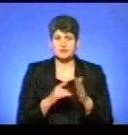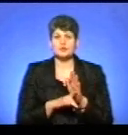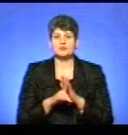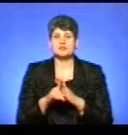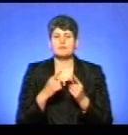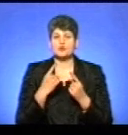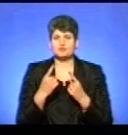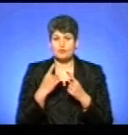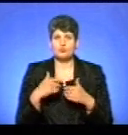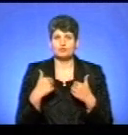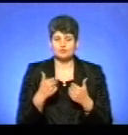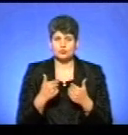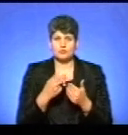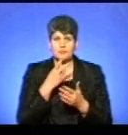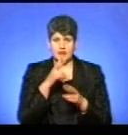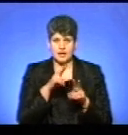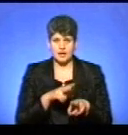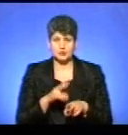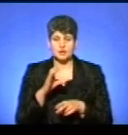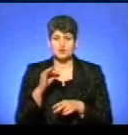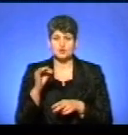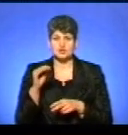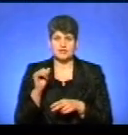розмову, пропоную переглянути сюжет моїх колег.